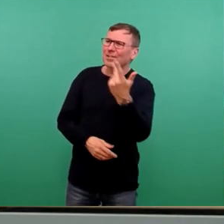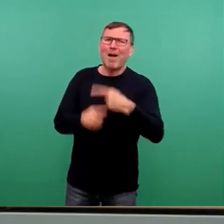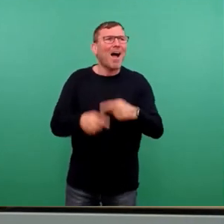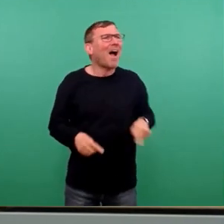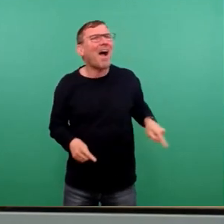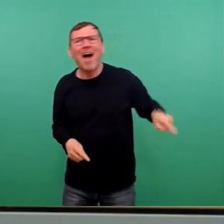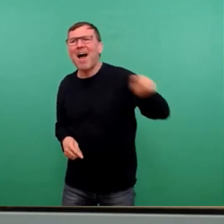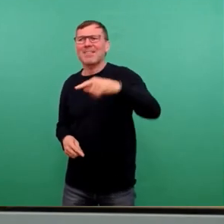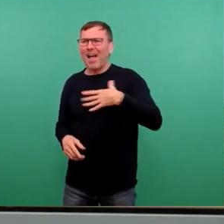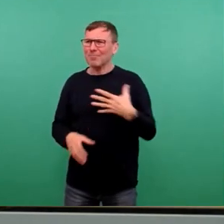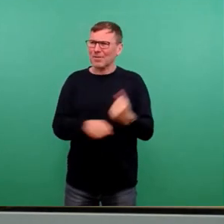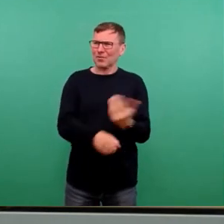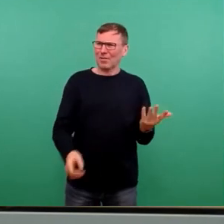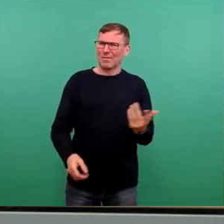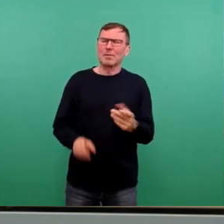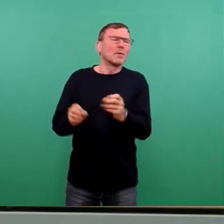es ist okay.